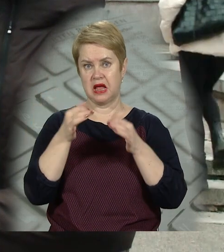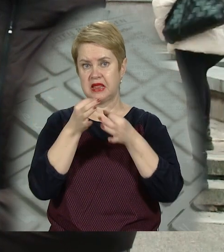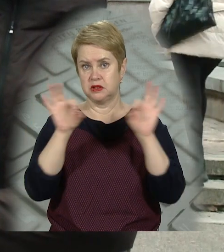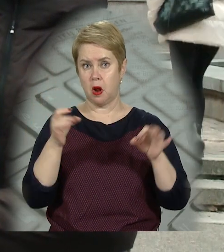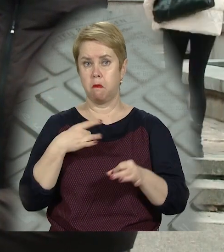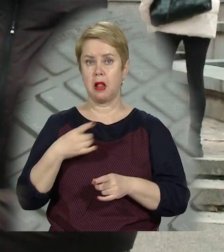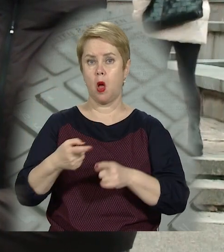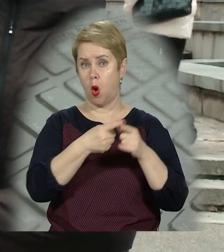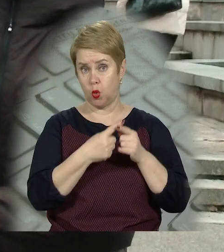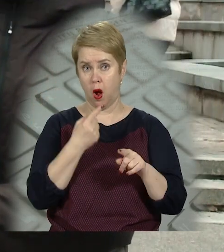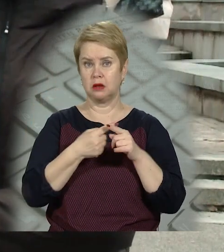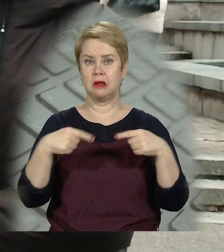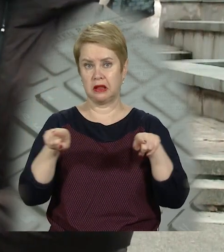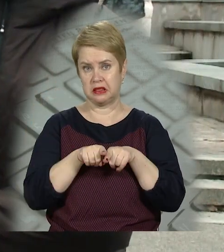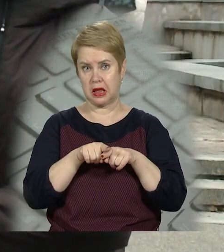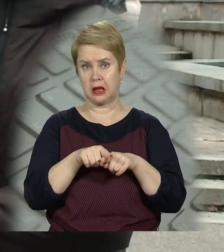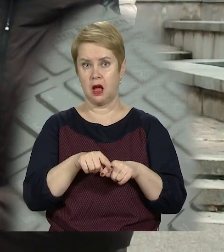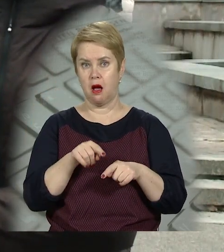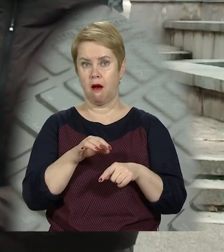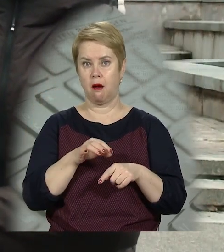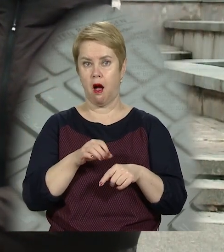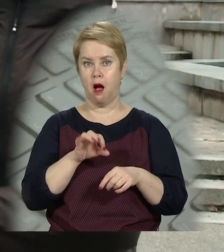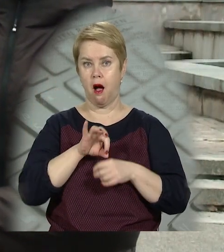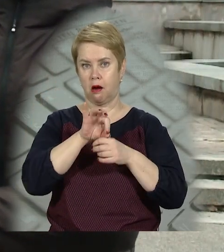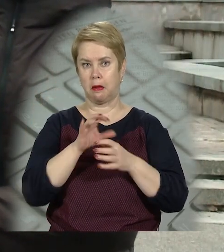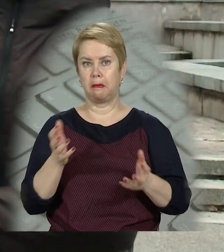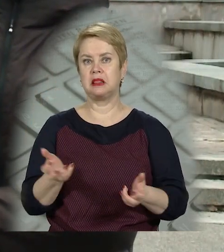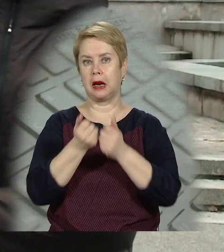незалежної Білорусі. А це такий акт підтримки, скажімо так.